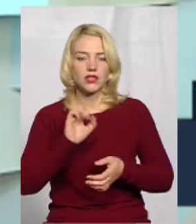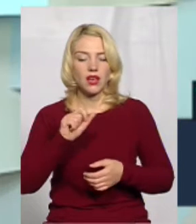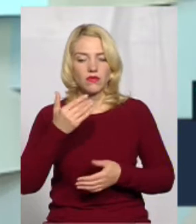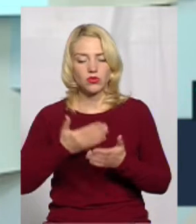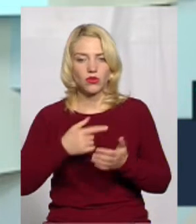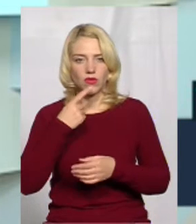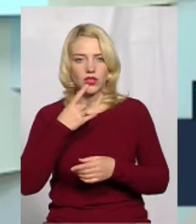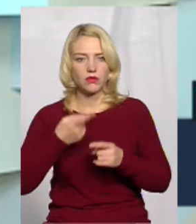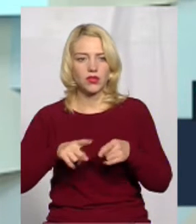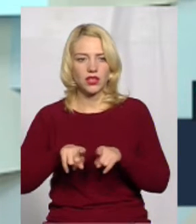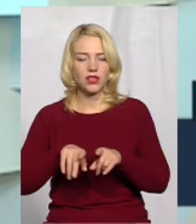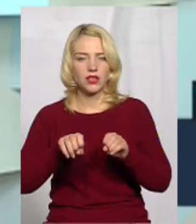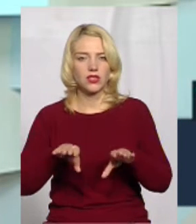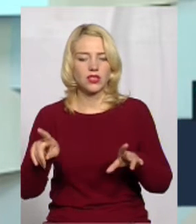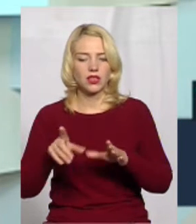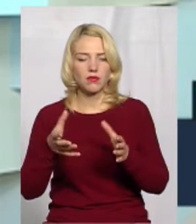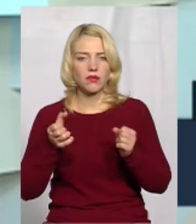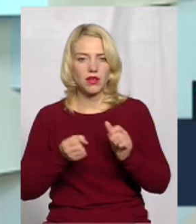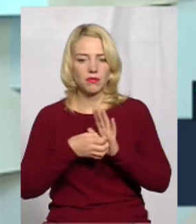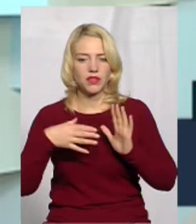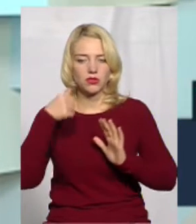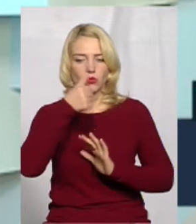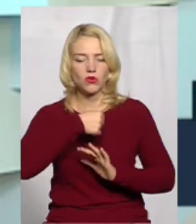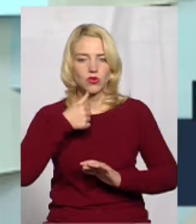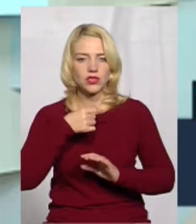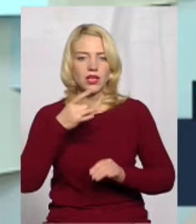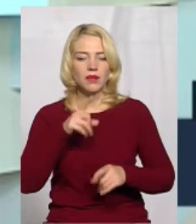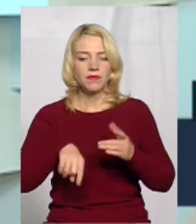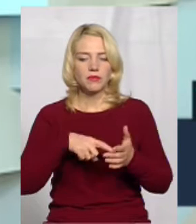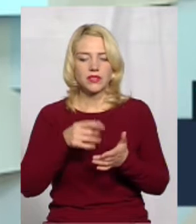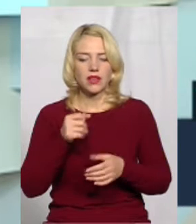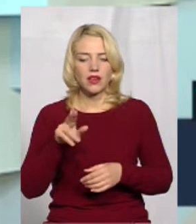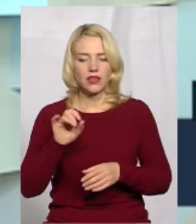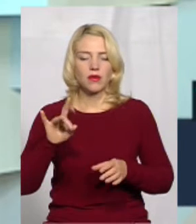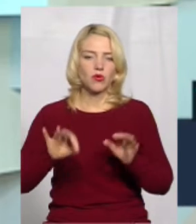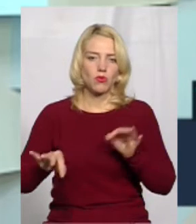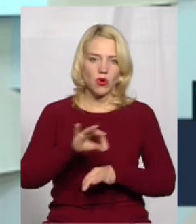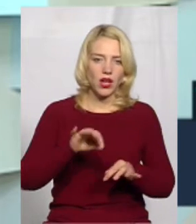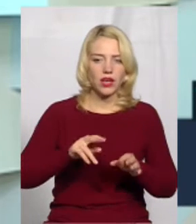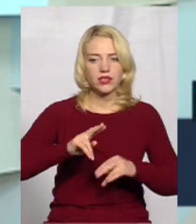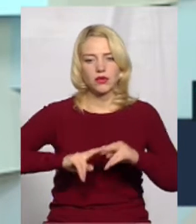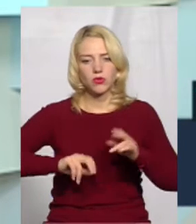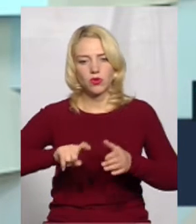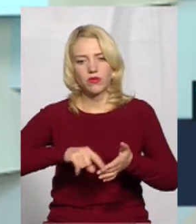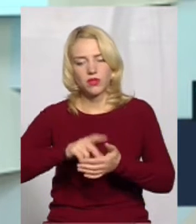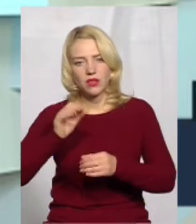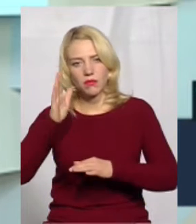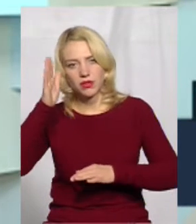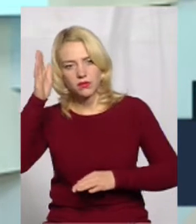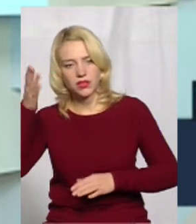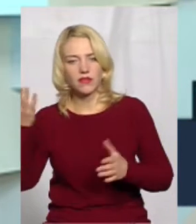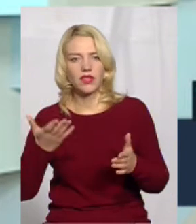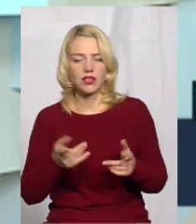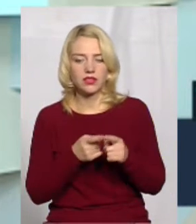про, наприклад, такі рішення, які приймала в 15-му році міська рада, про проєкт забудови міста на перспективний